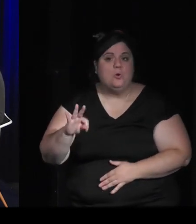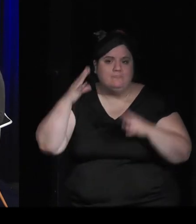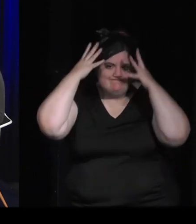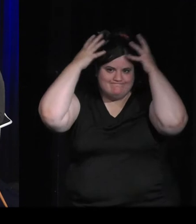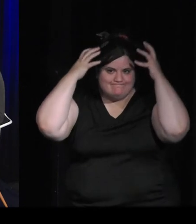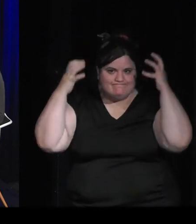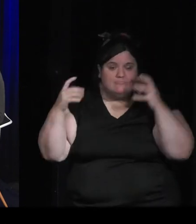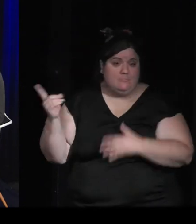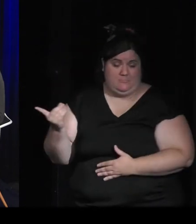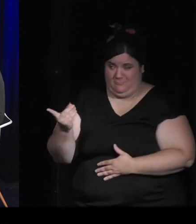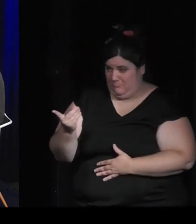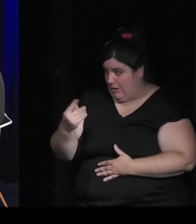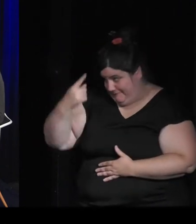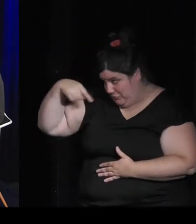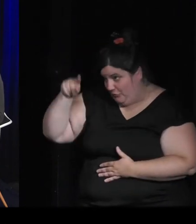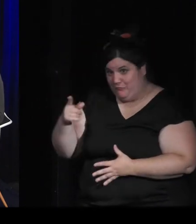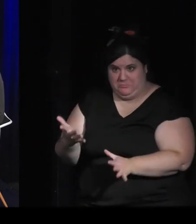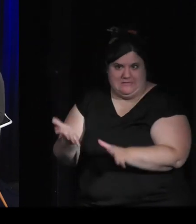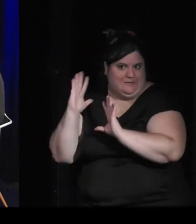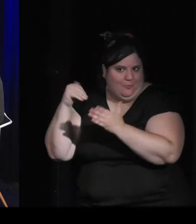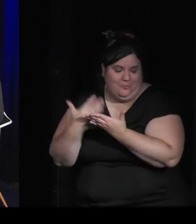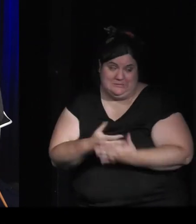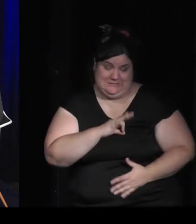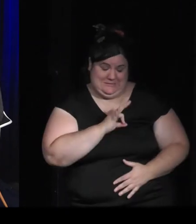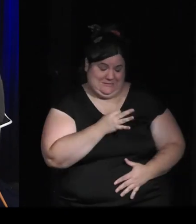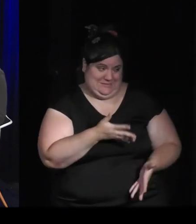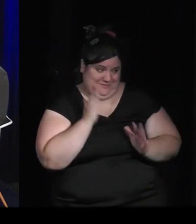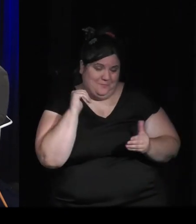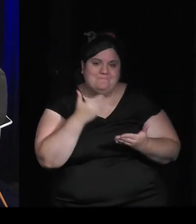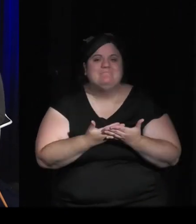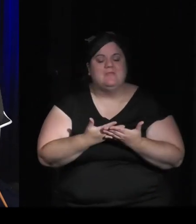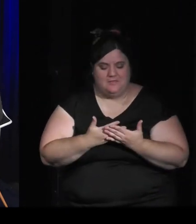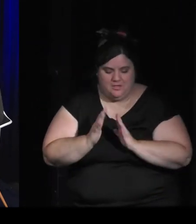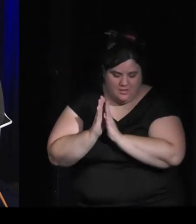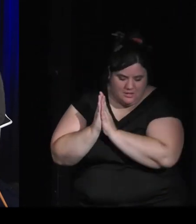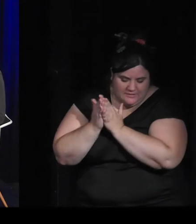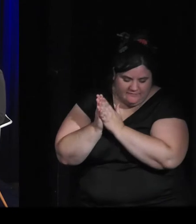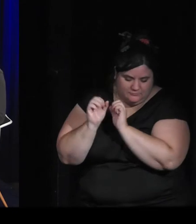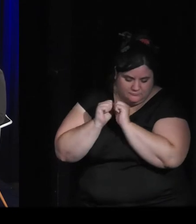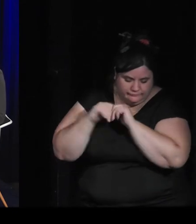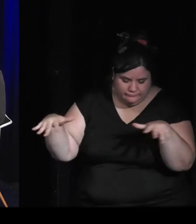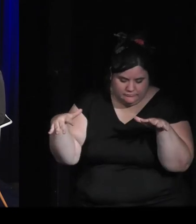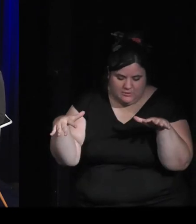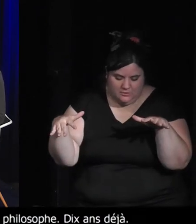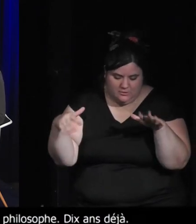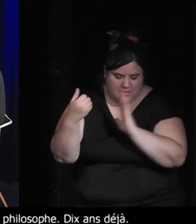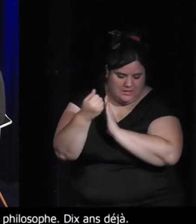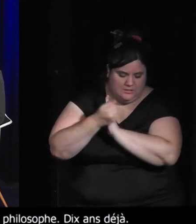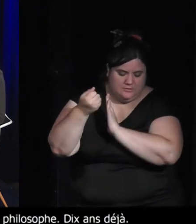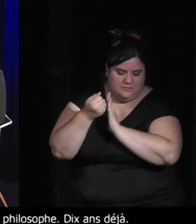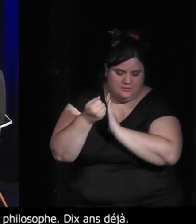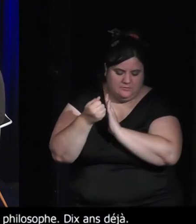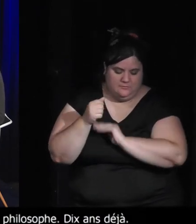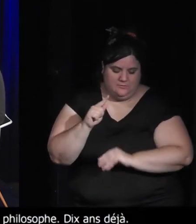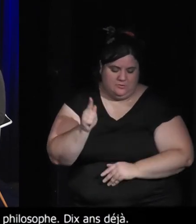jeux vidéo. Donc, édition Zone, et qui est toujours un très bon livre au bout de dix ans. quand même, c'est assez bien. Ça résiste autant. Ça vieille bien.